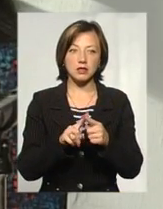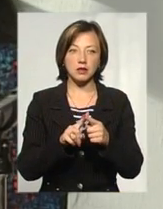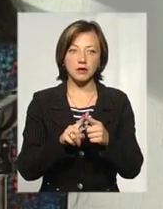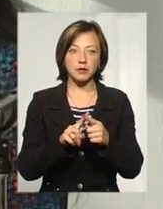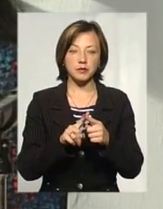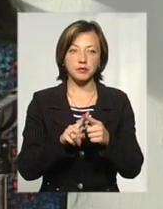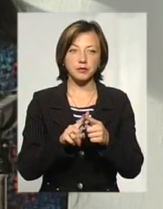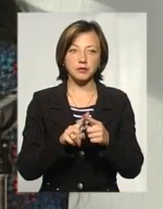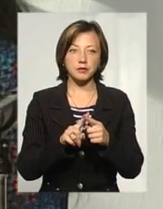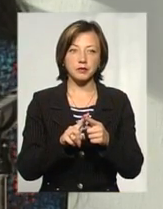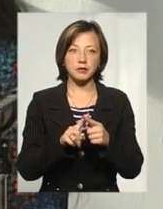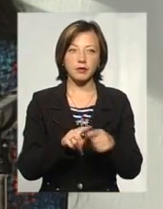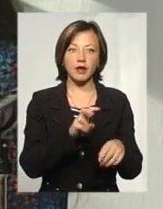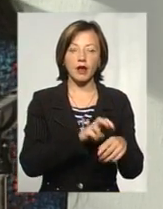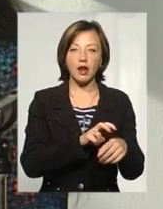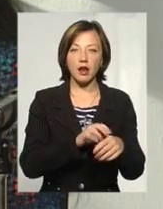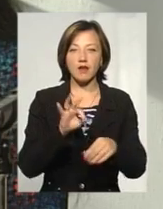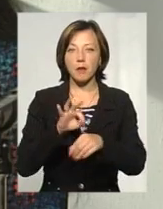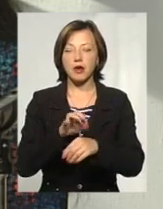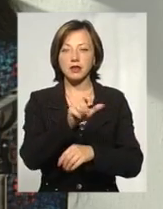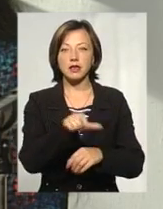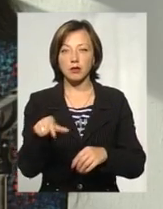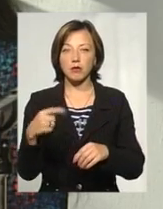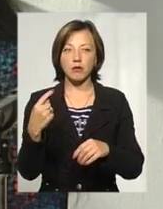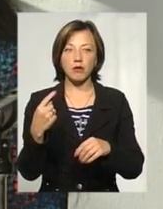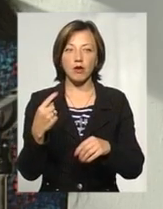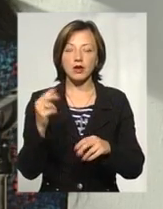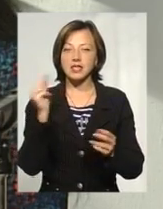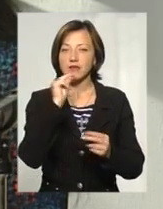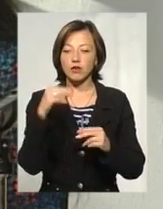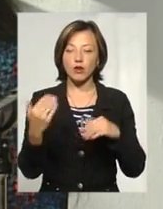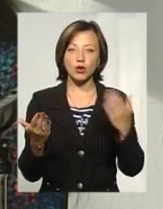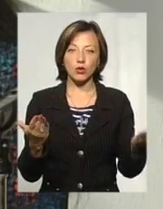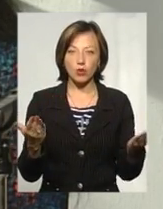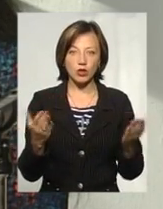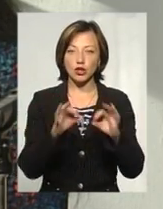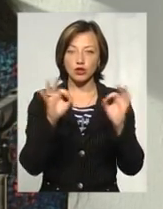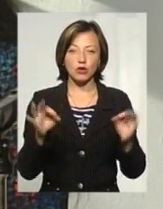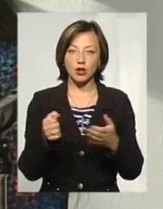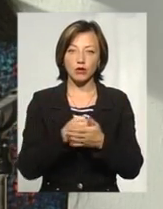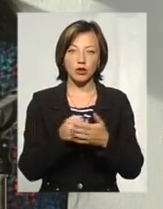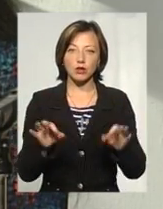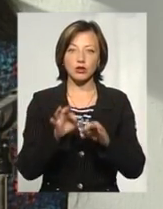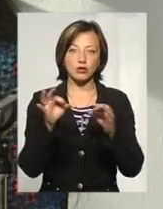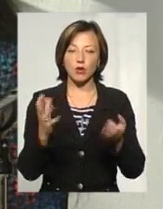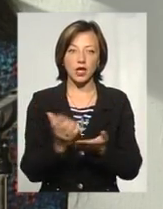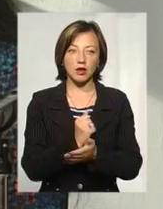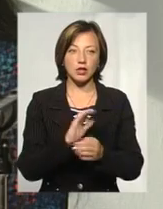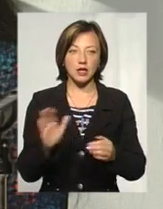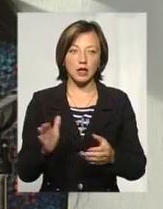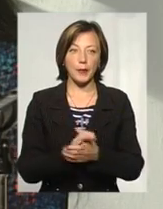зустріч лікарів та пацієнтів». Тому що по одному і звинувачуючи один одного, ми нічого не доб'ємося, нічого не досягнемо.